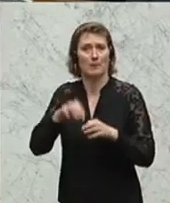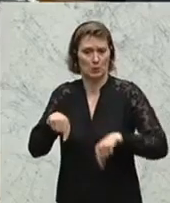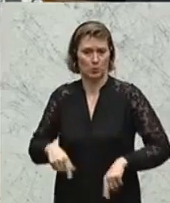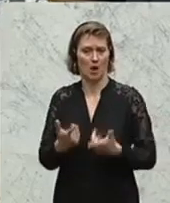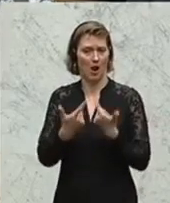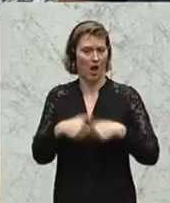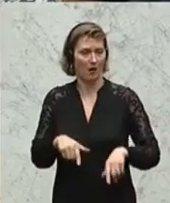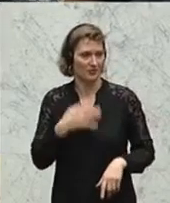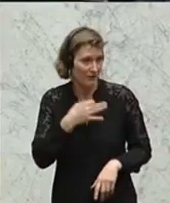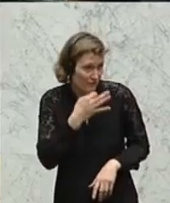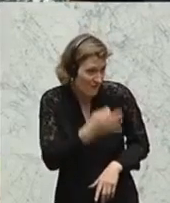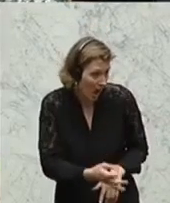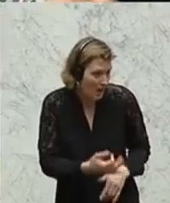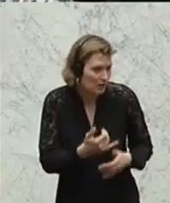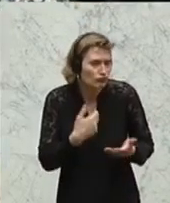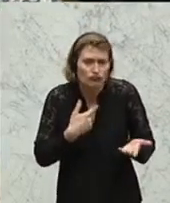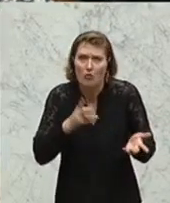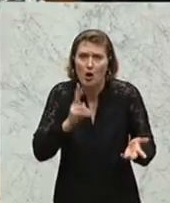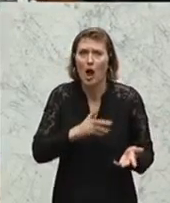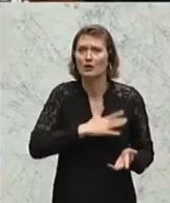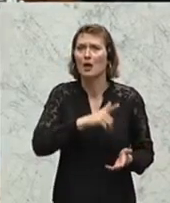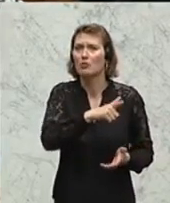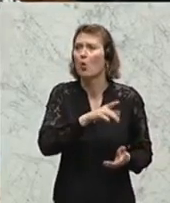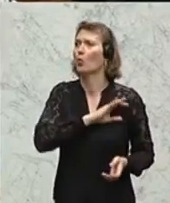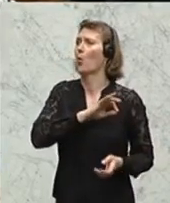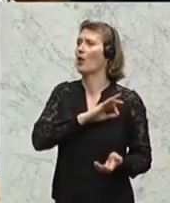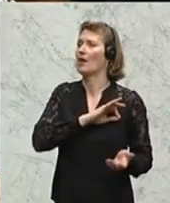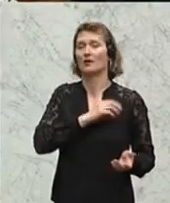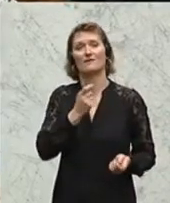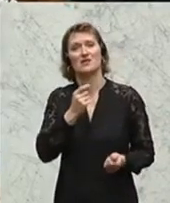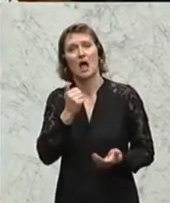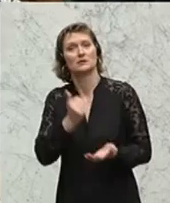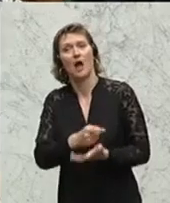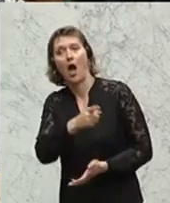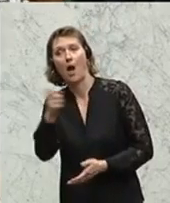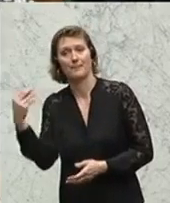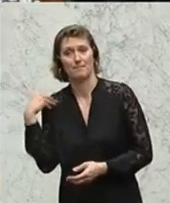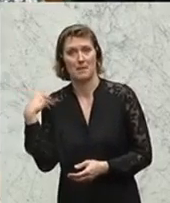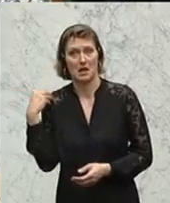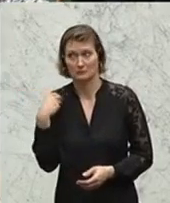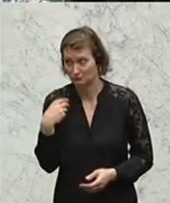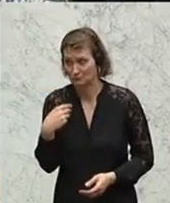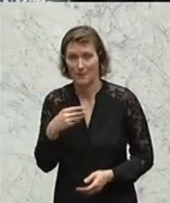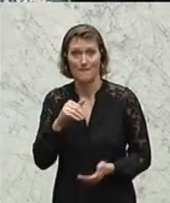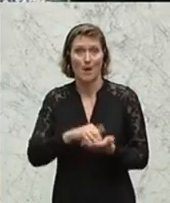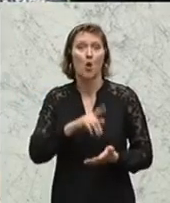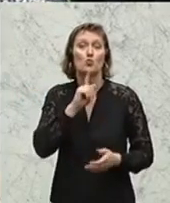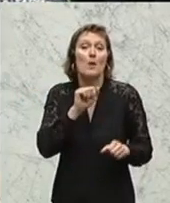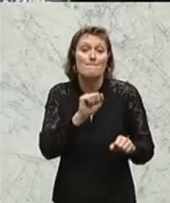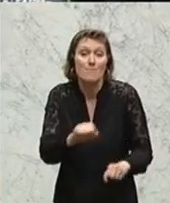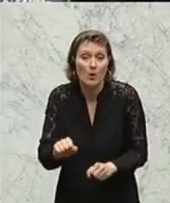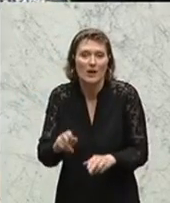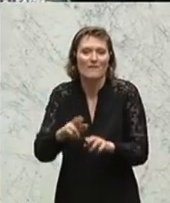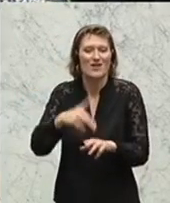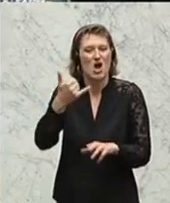Und dann fragen Kolleginnen und Kollegen von der Finanzämter, und sagen, wir brauchen nur die Möglichkeit,